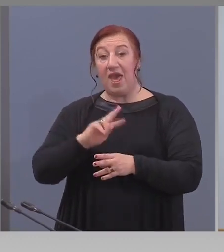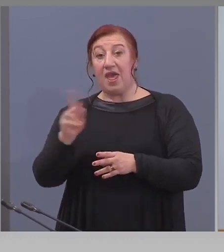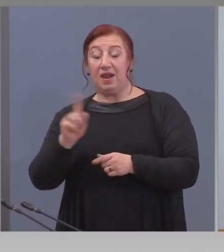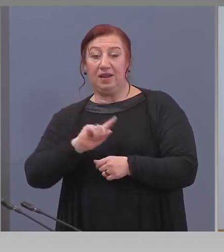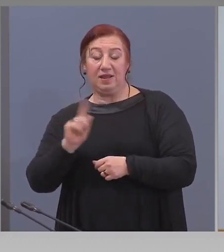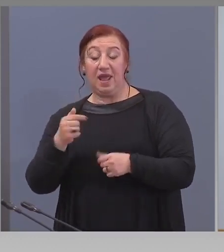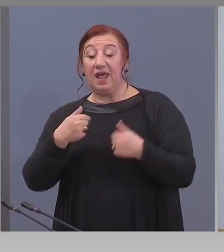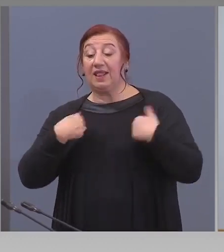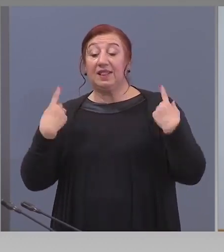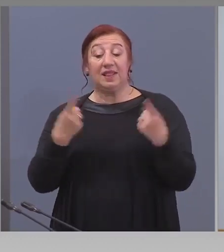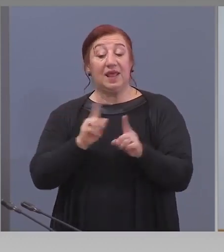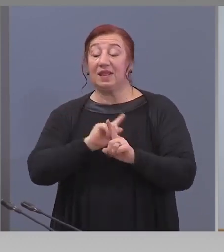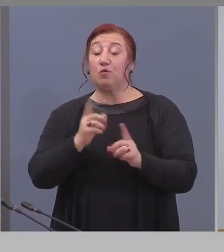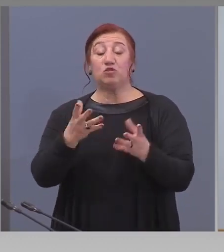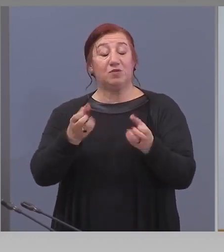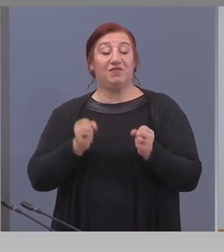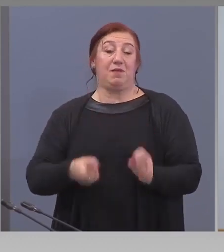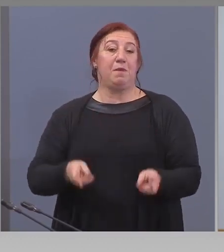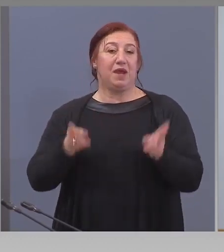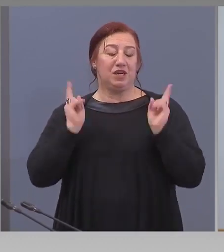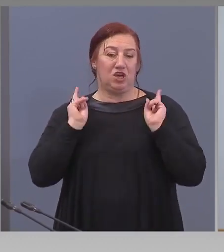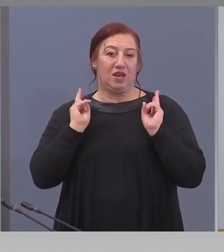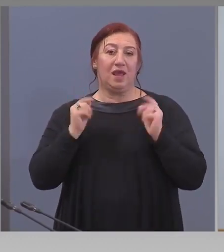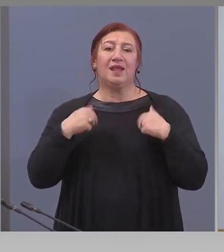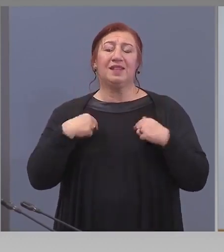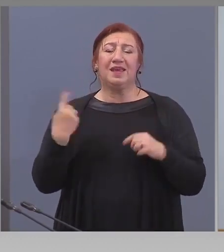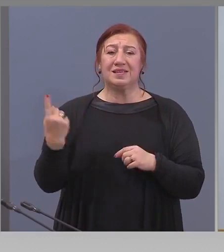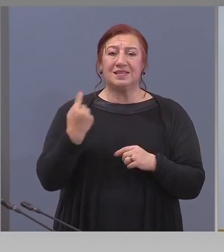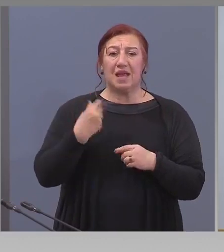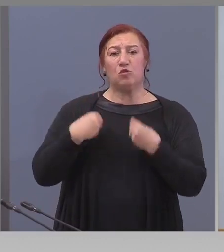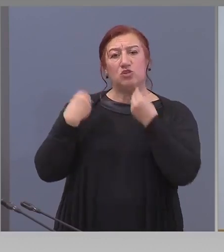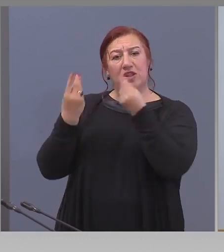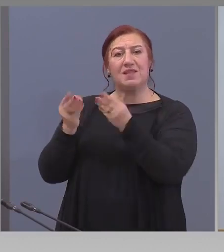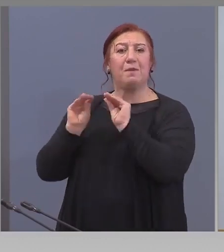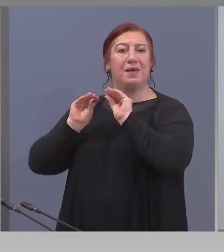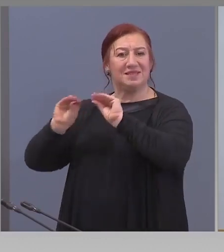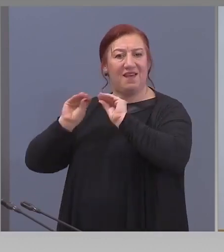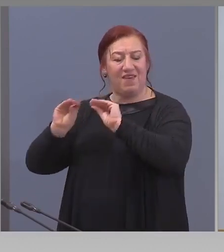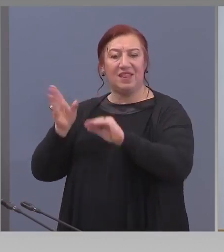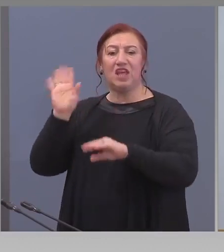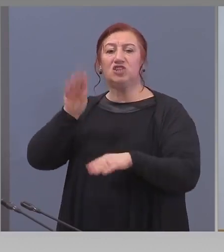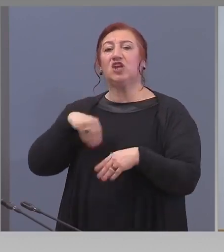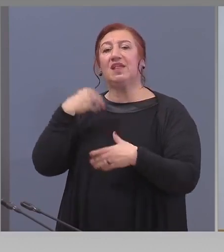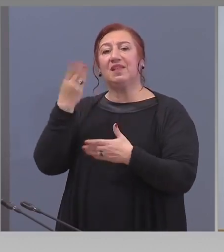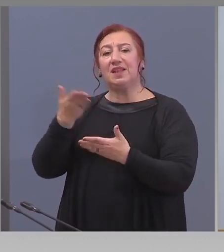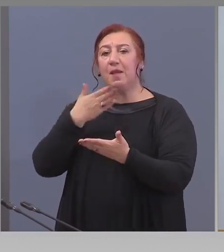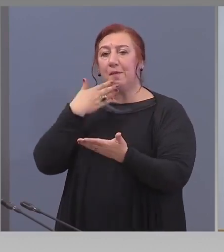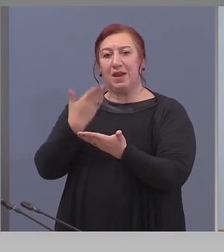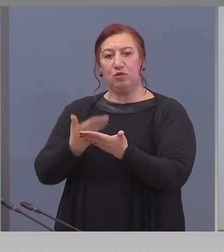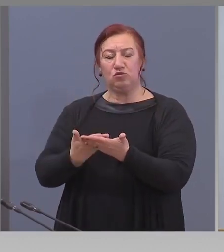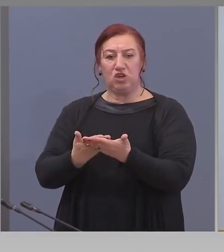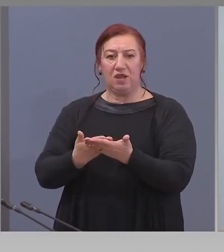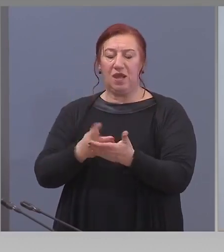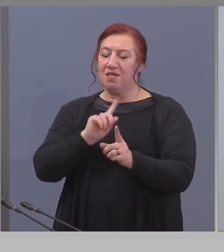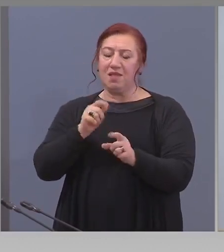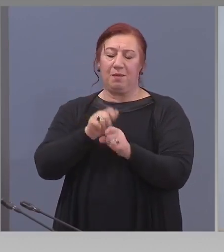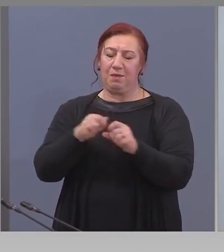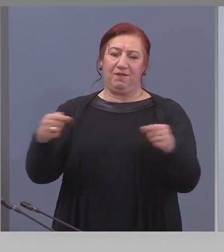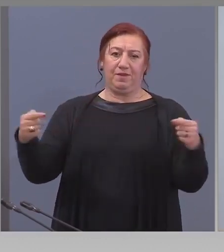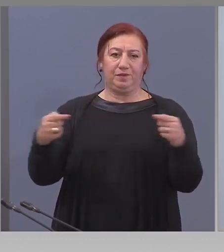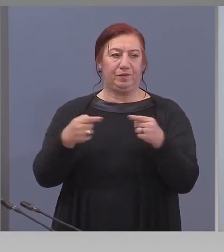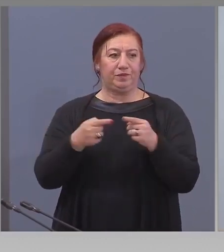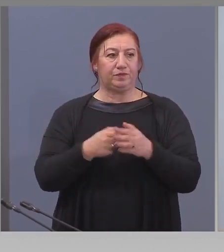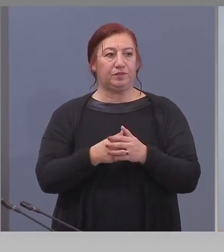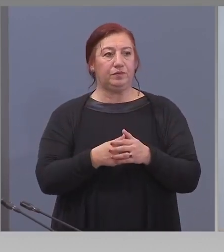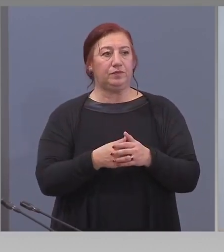вземаме решение. Ние само ще съветваме, ще предлагаме. Няма да се тварим с решение. Професор